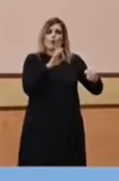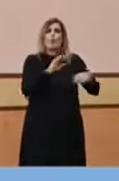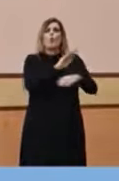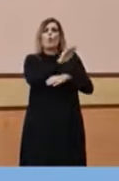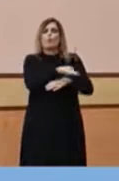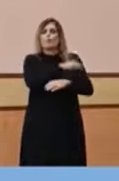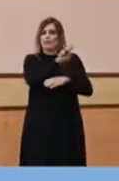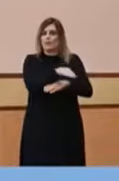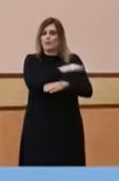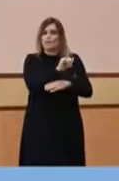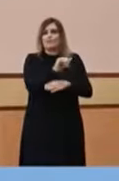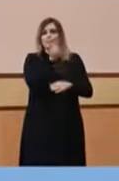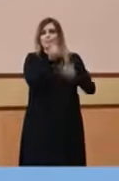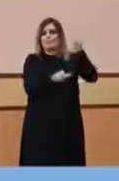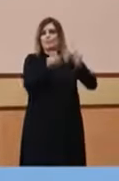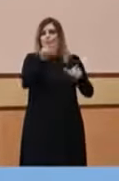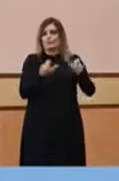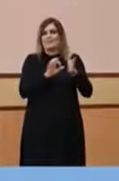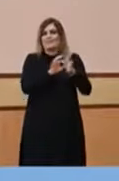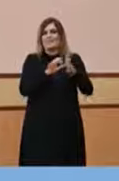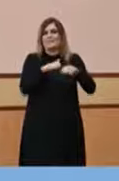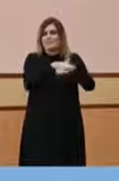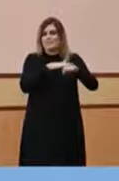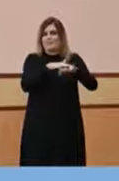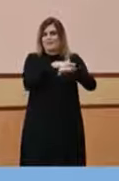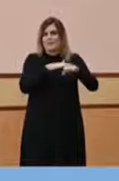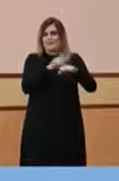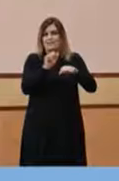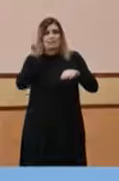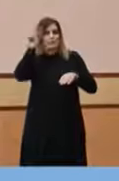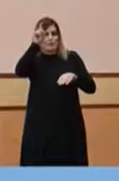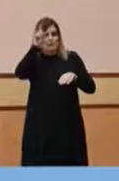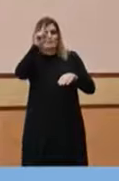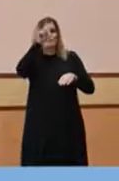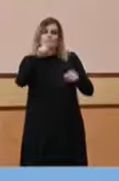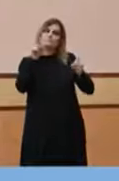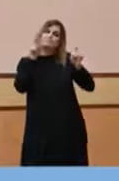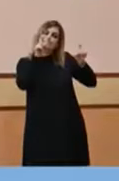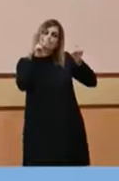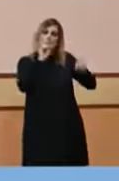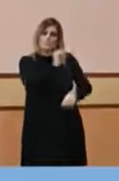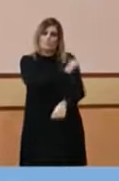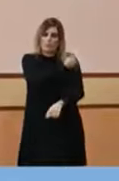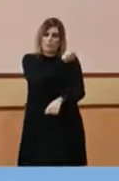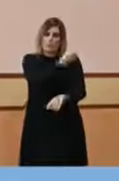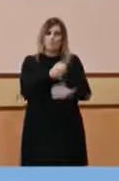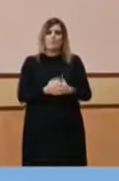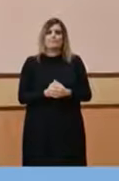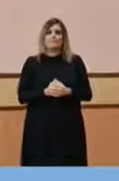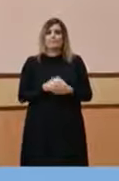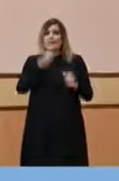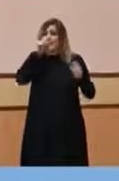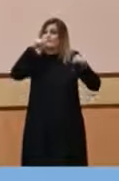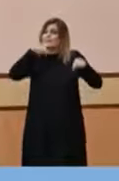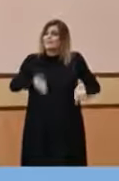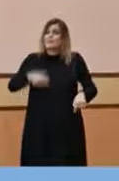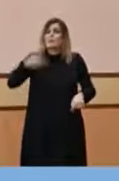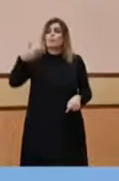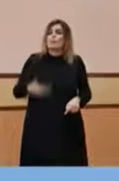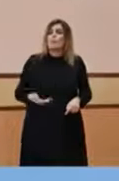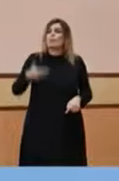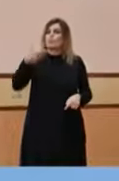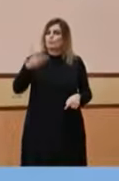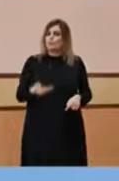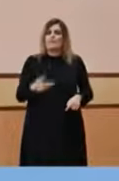i les persones de serveis essencials i els docents. L'hem dit, és molt important aquest any, vacuna